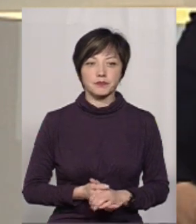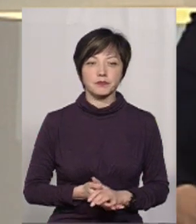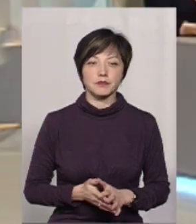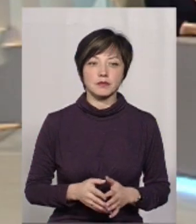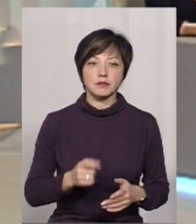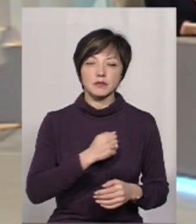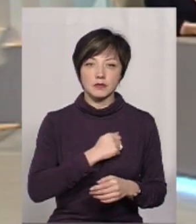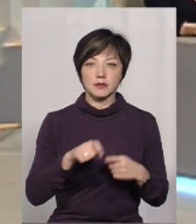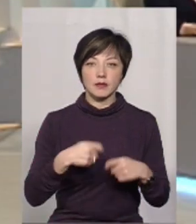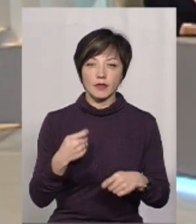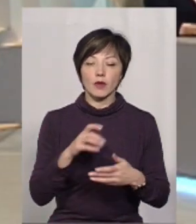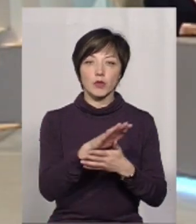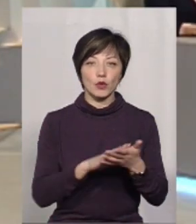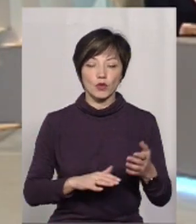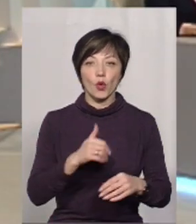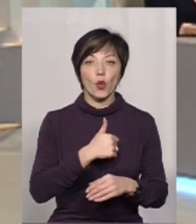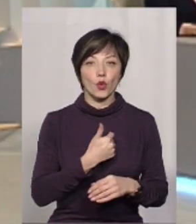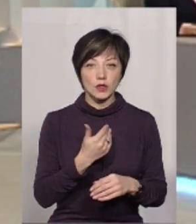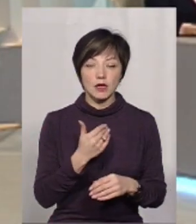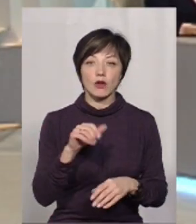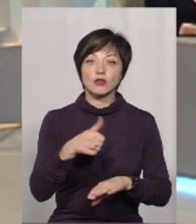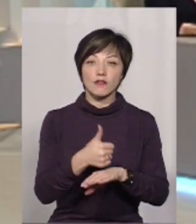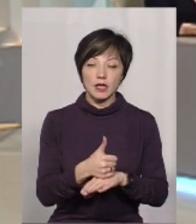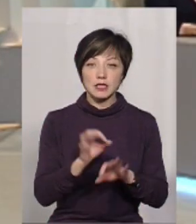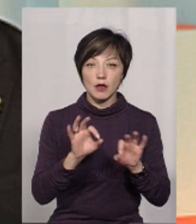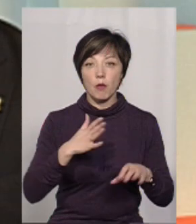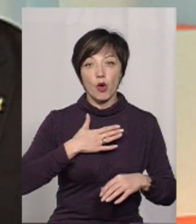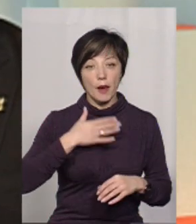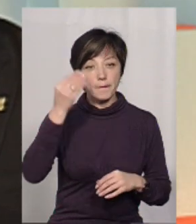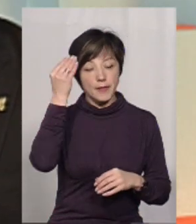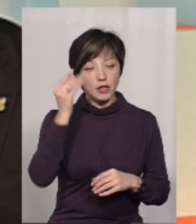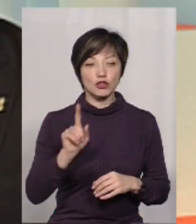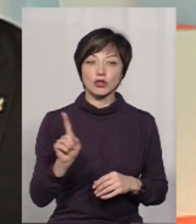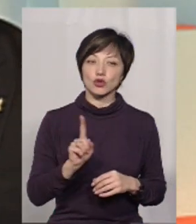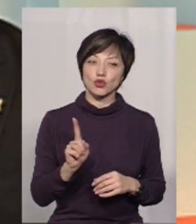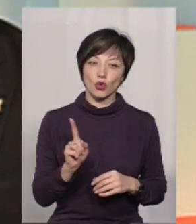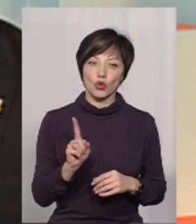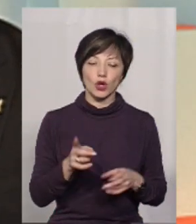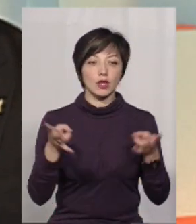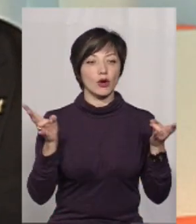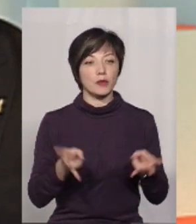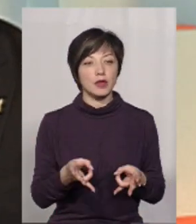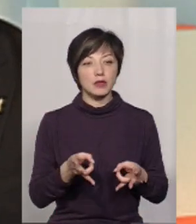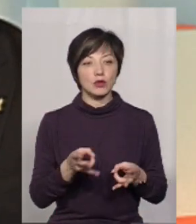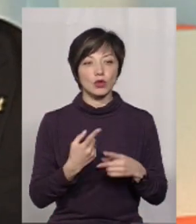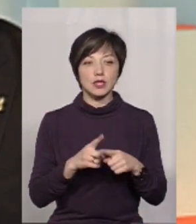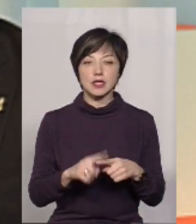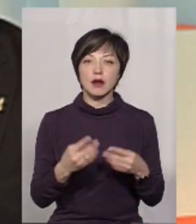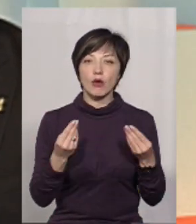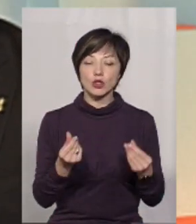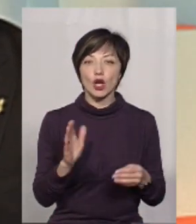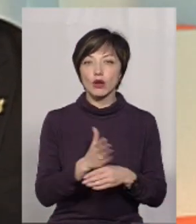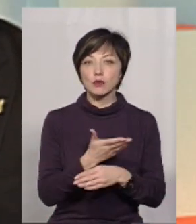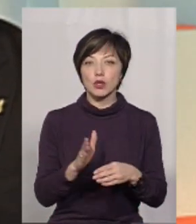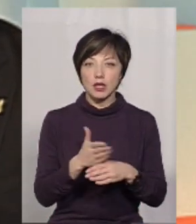Дозвольте, продовжую. Продовжую. Да, будь ласка. Хочу основне. І моє бачення, що необхідно були дані кошти